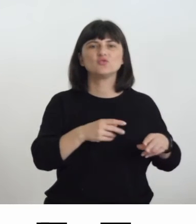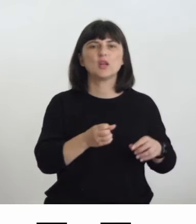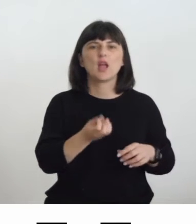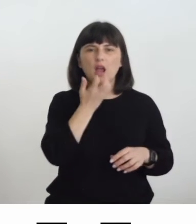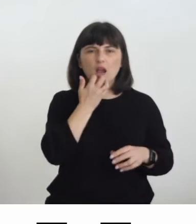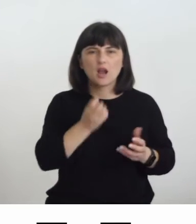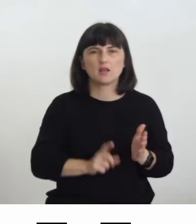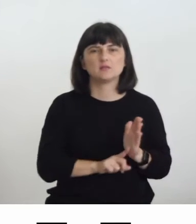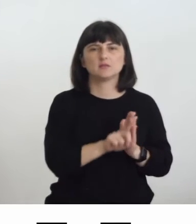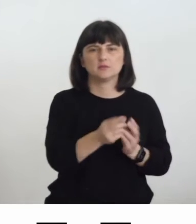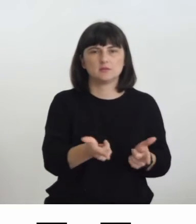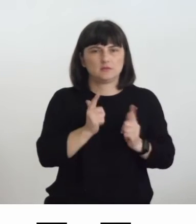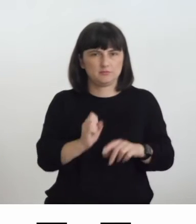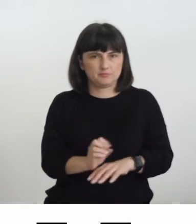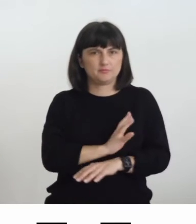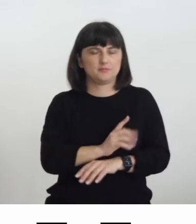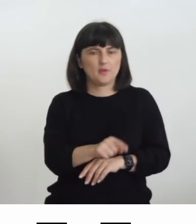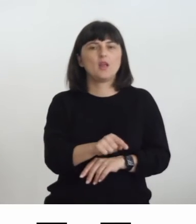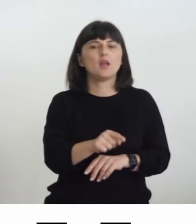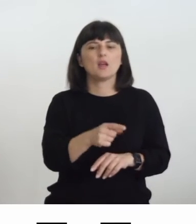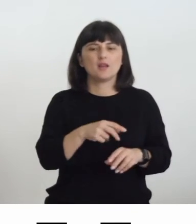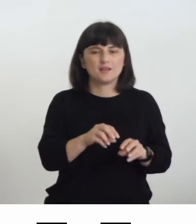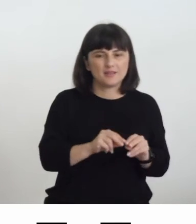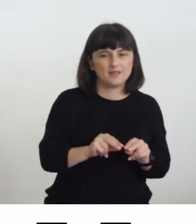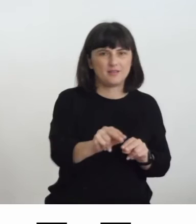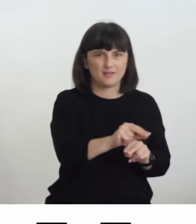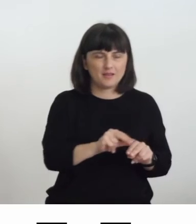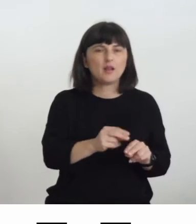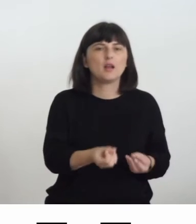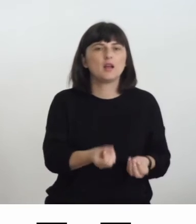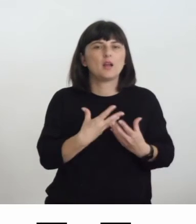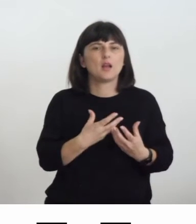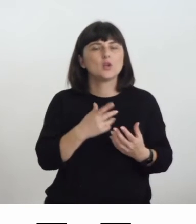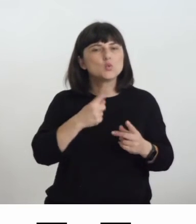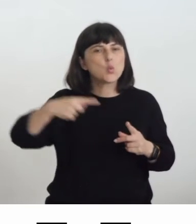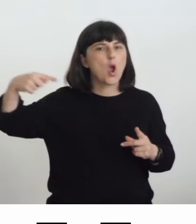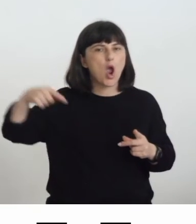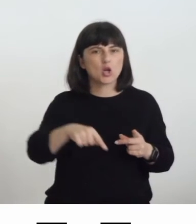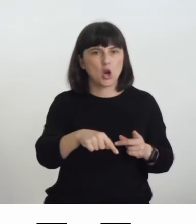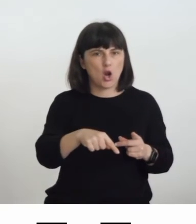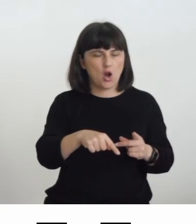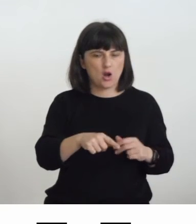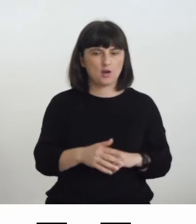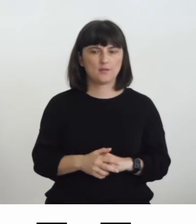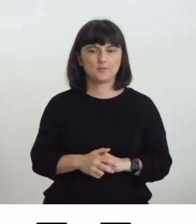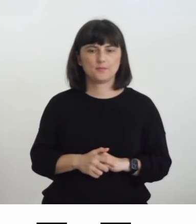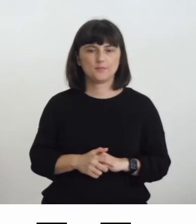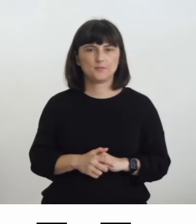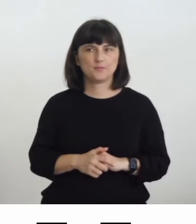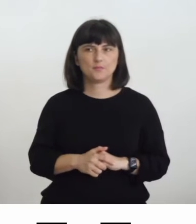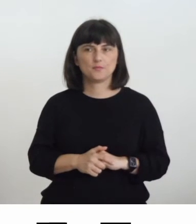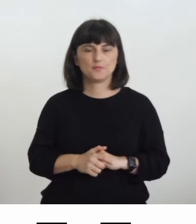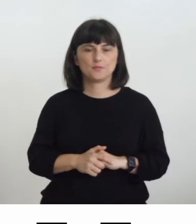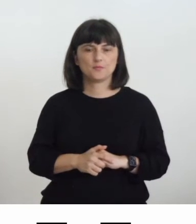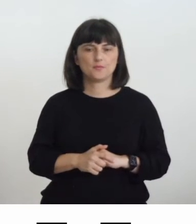una programmazione con Arduino restituiscono una sonorità altre che